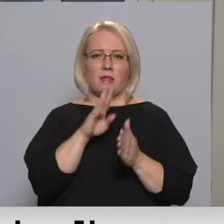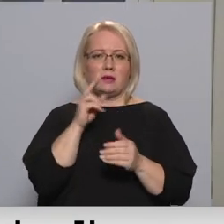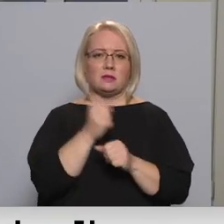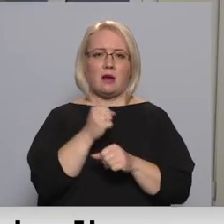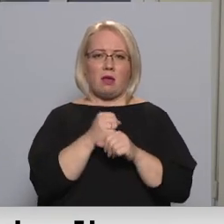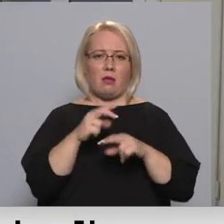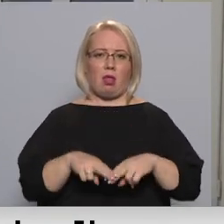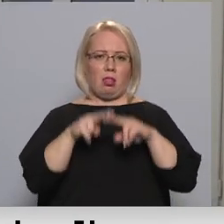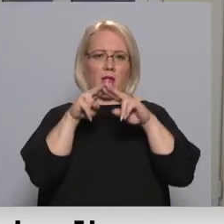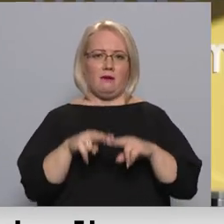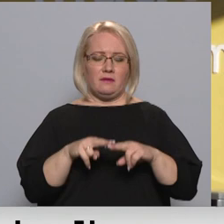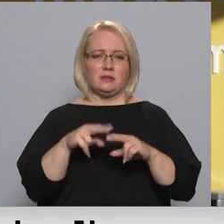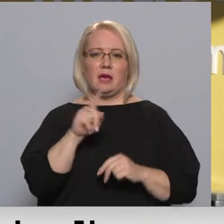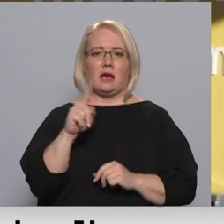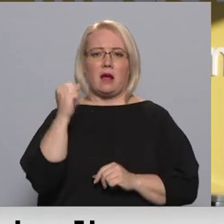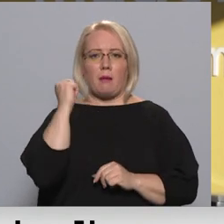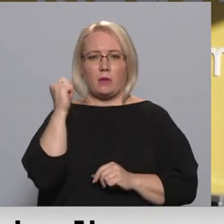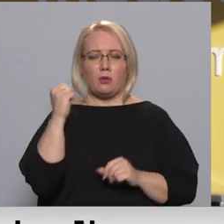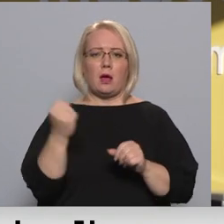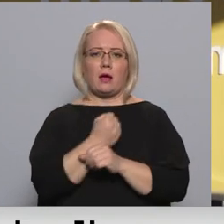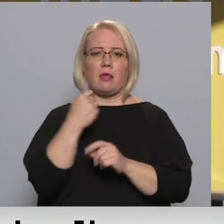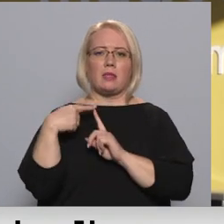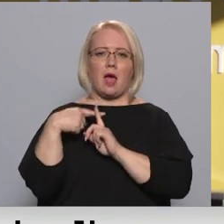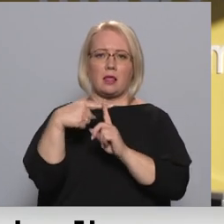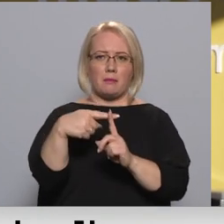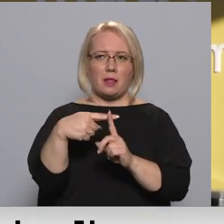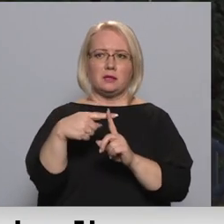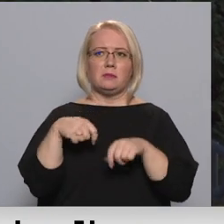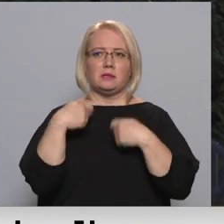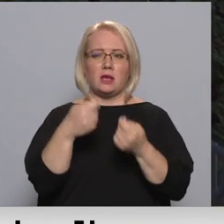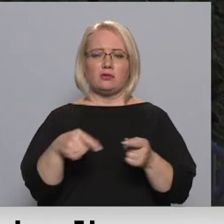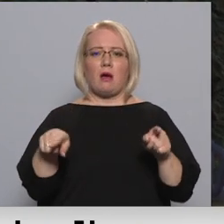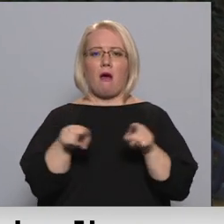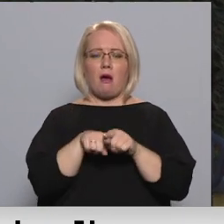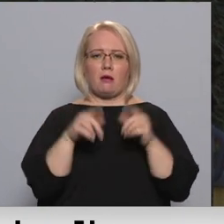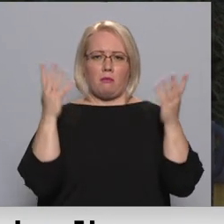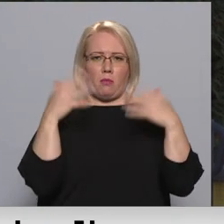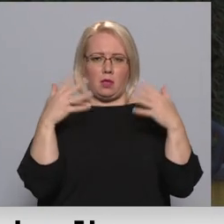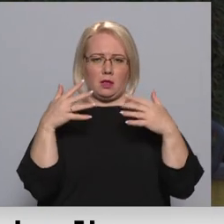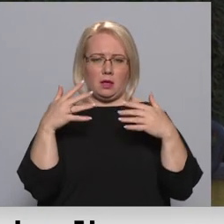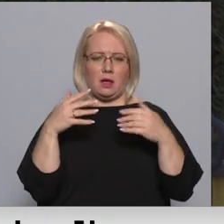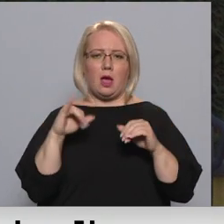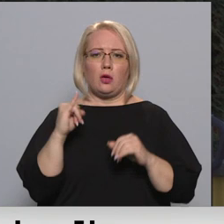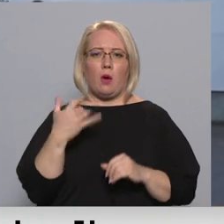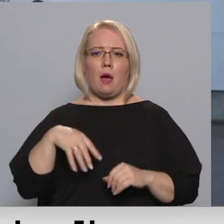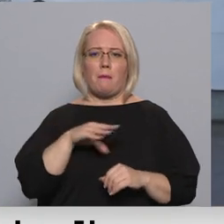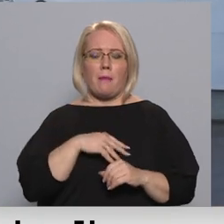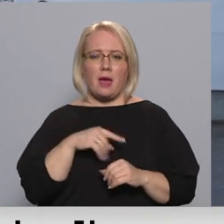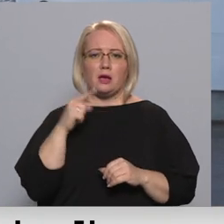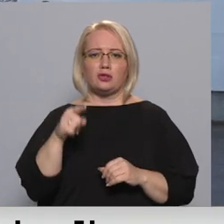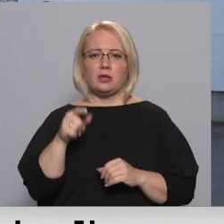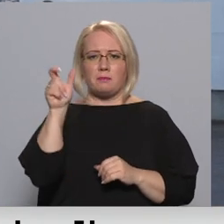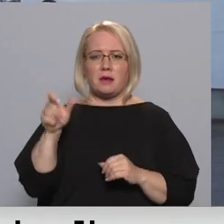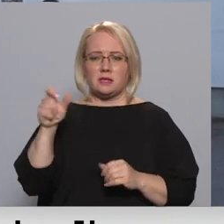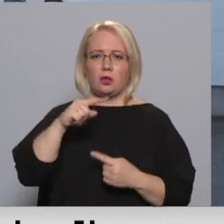lifts ir apdraudēta gan neatliekamās palīdzības sniegšana, gan arī ambulatorās. Jo mēs šīs pats centu plūsmus